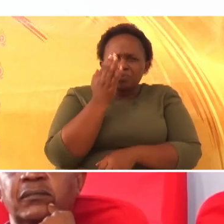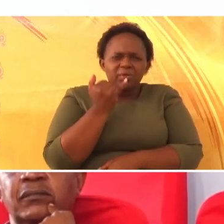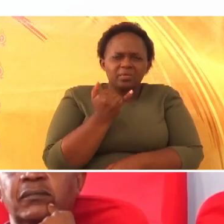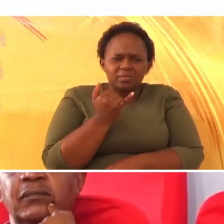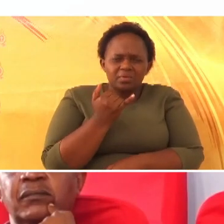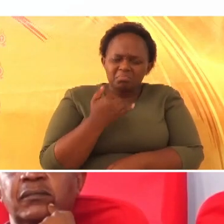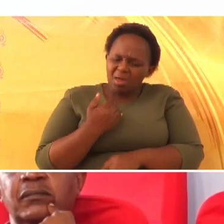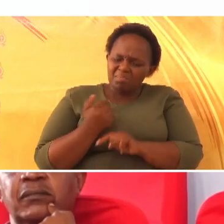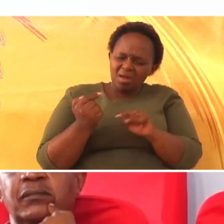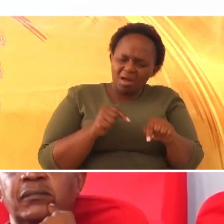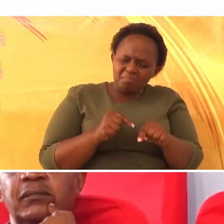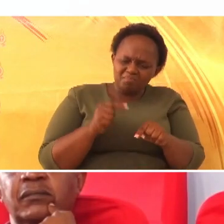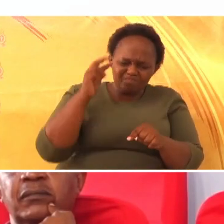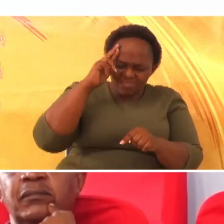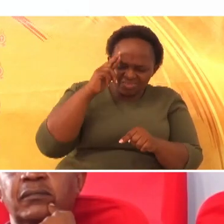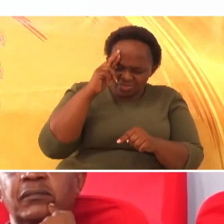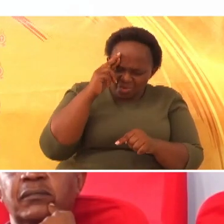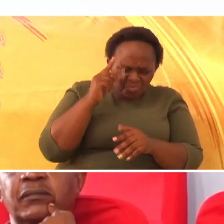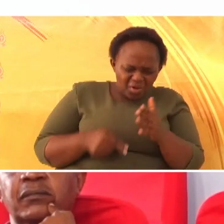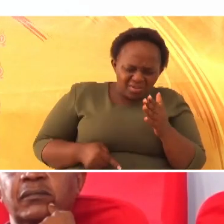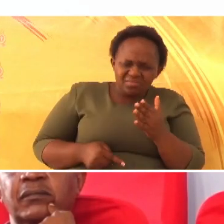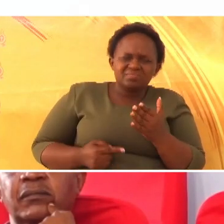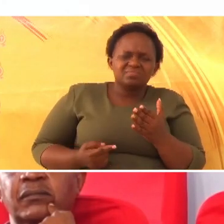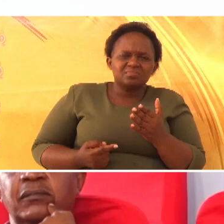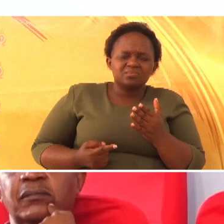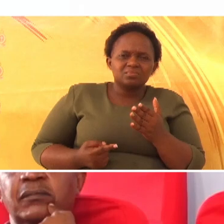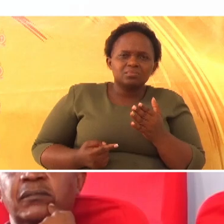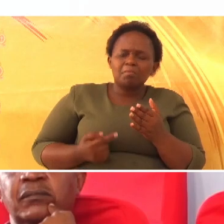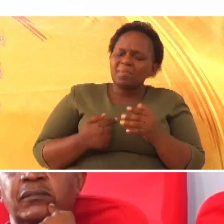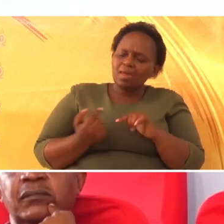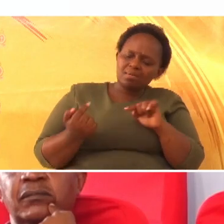kandisani kufanya nini? Why do I come?